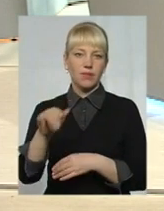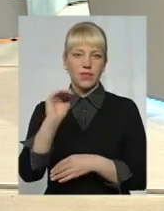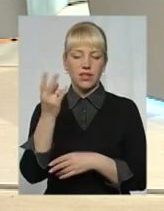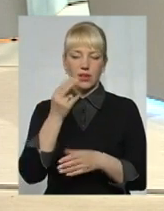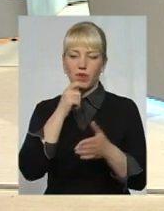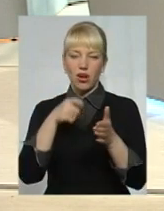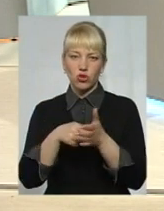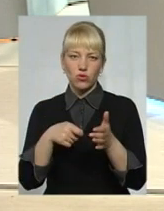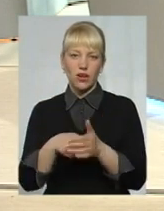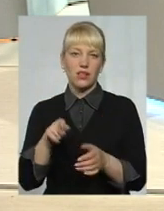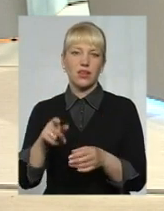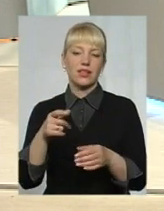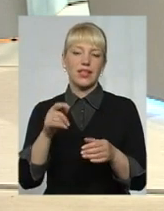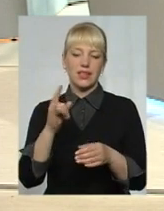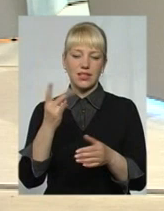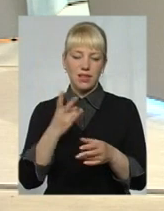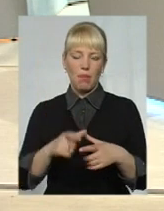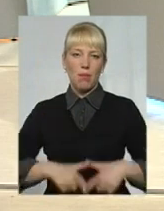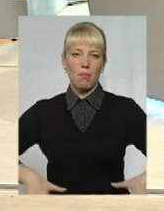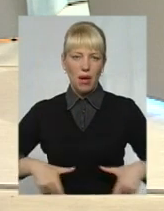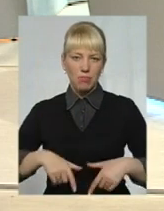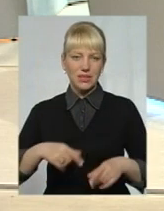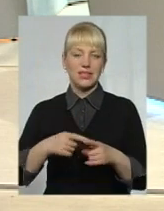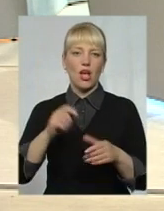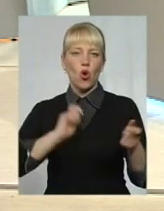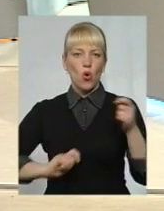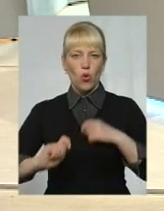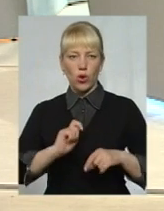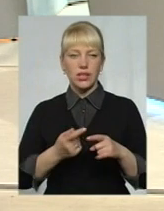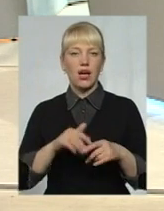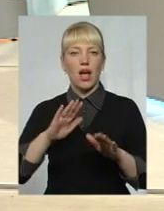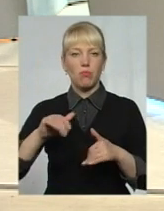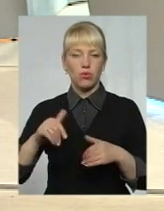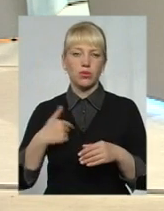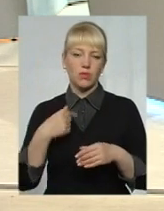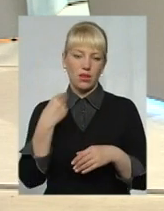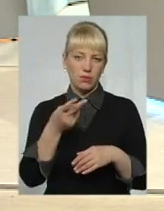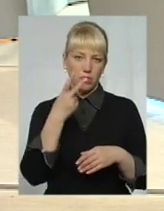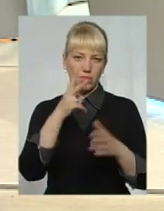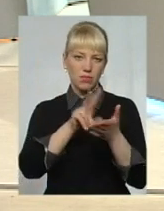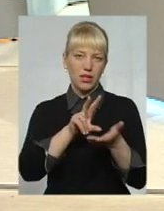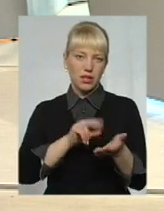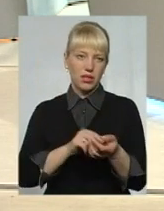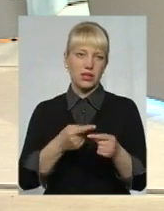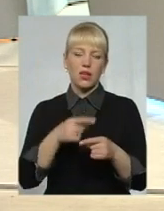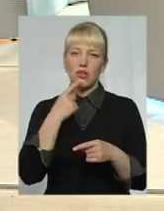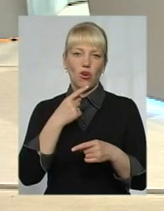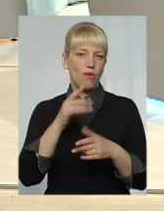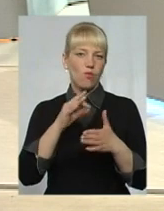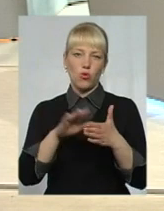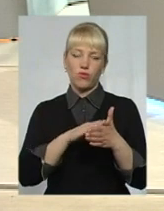харчування, дитині треба памперси, дитині треба одяг. А потім, знову ж таки, я навожу приклад, я не називаю сьогодні прізвищ,